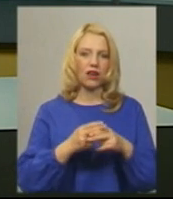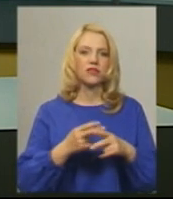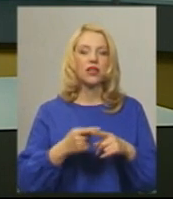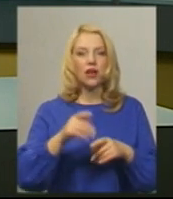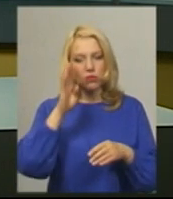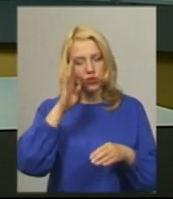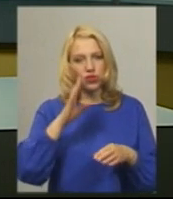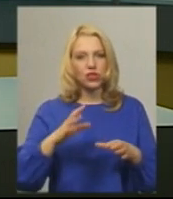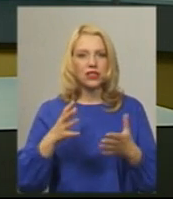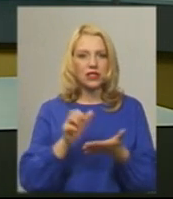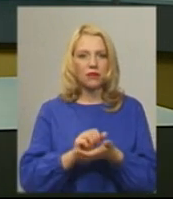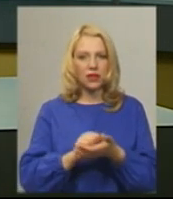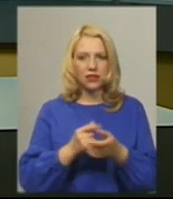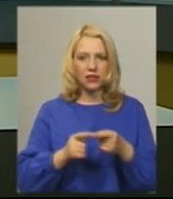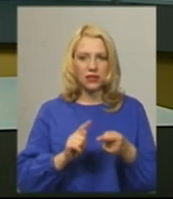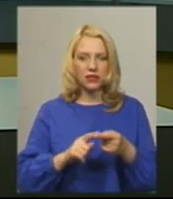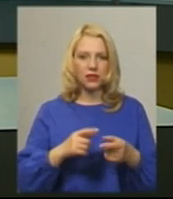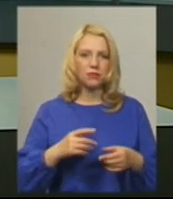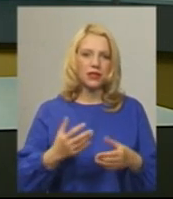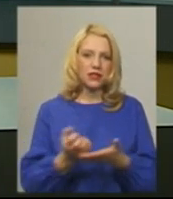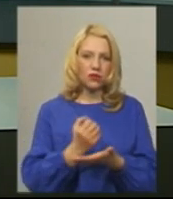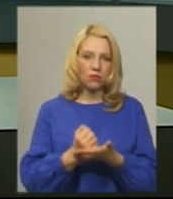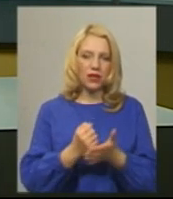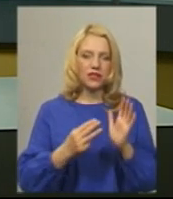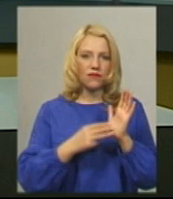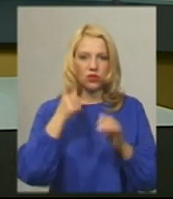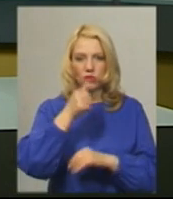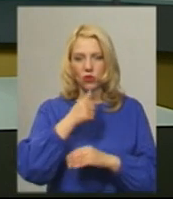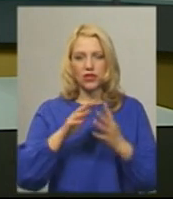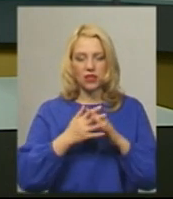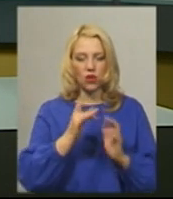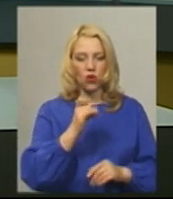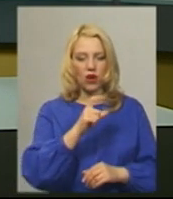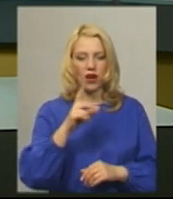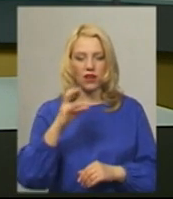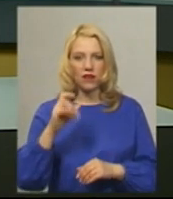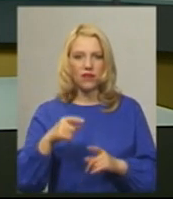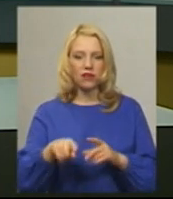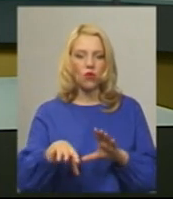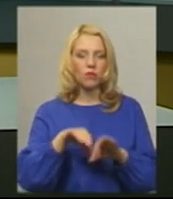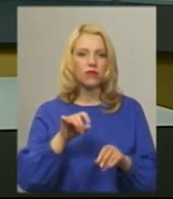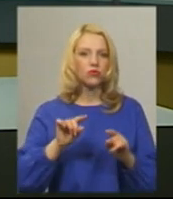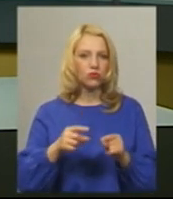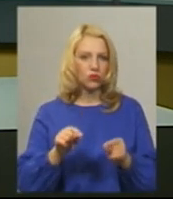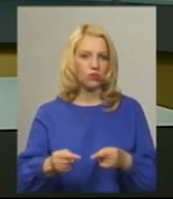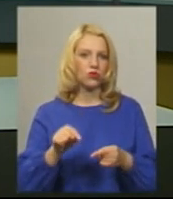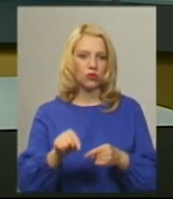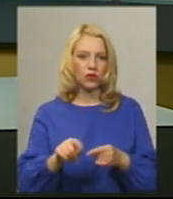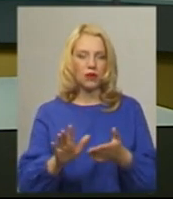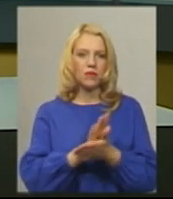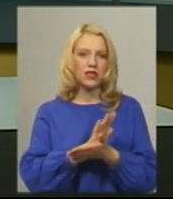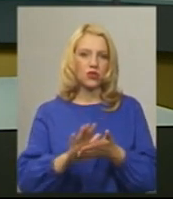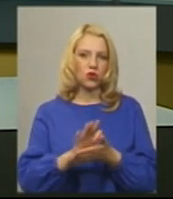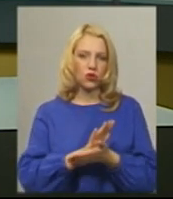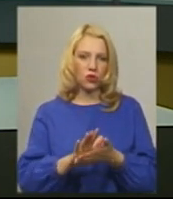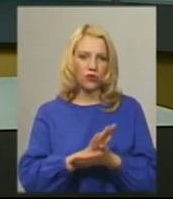Гончарство він заробляє на прожиття своєї родині 8 років і, каже, село Рахнівку обрав за кількома критеріями, один з яких – безкоштовна